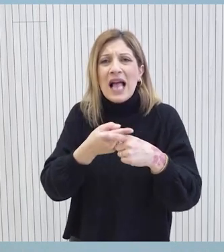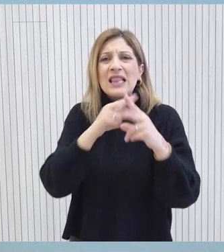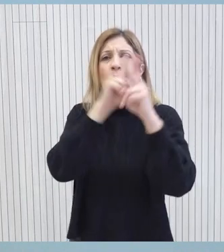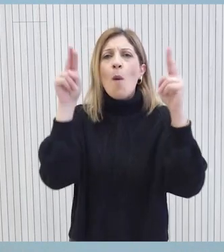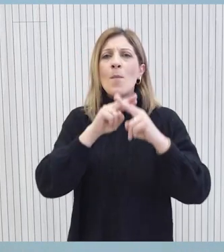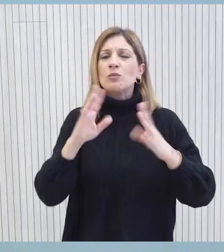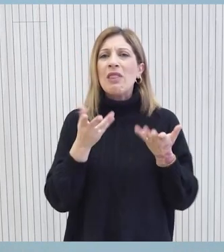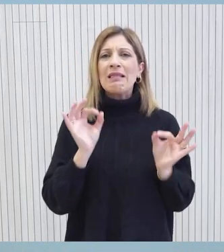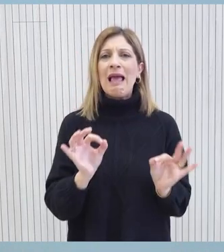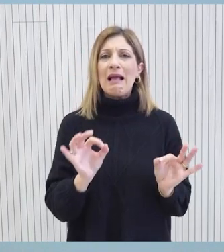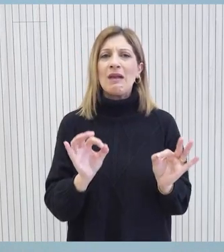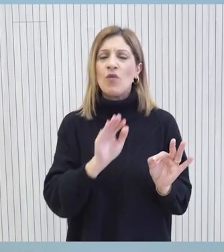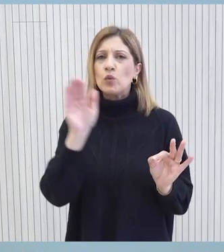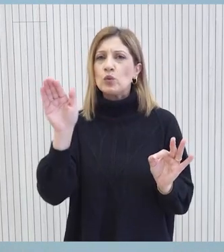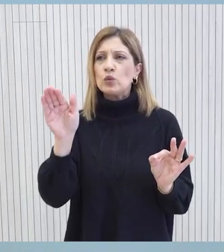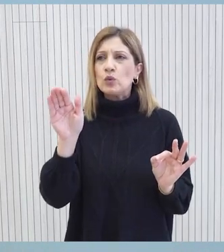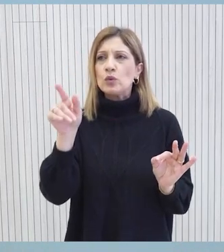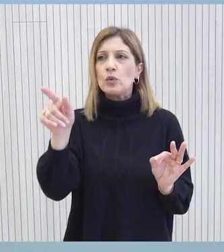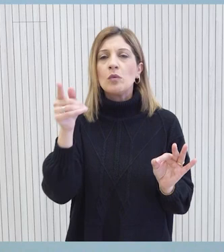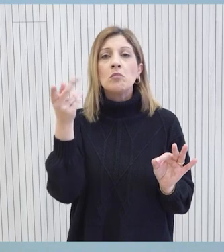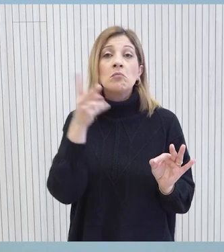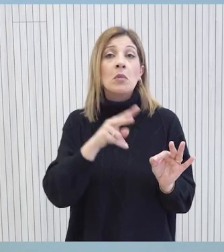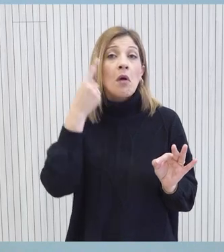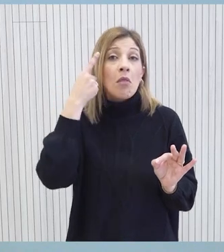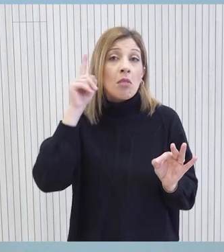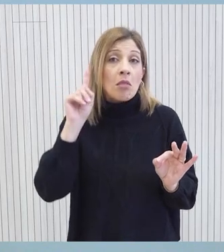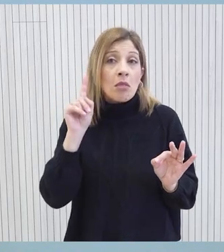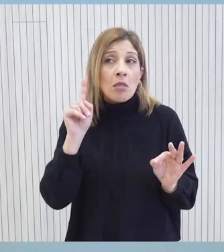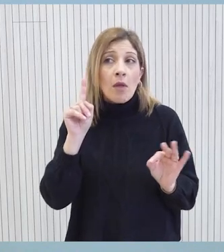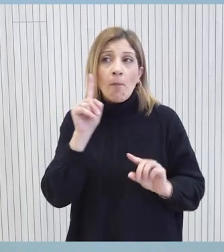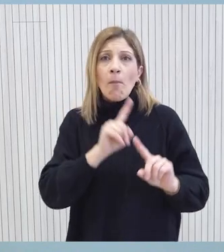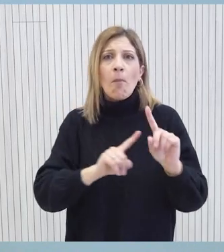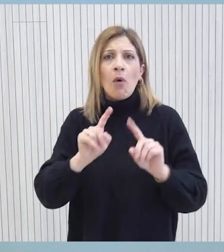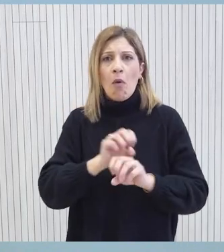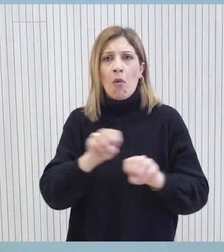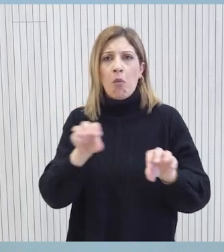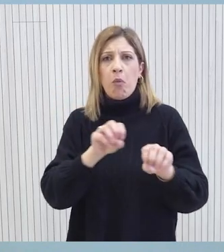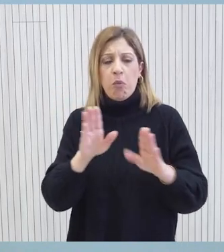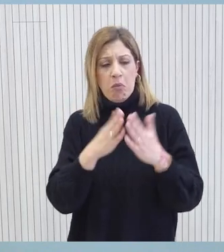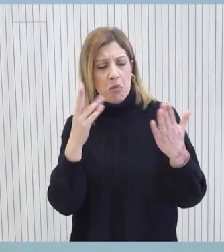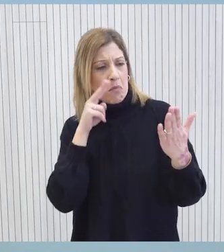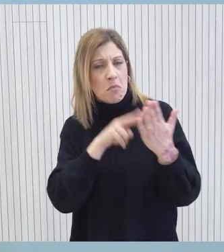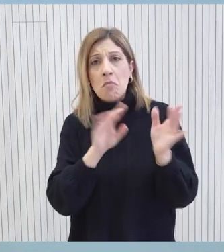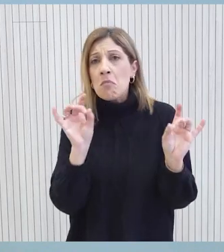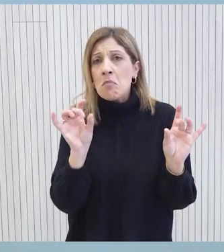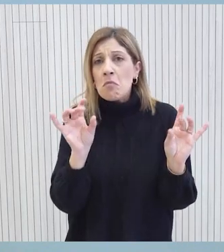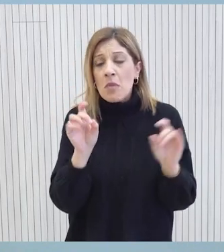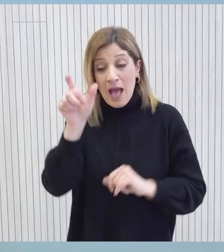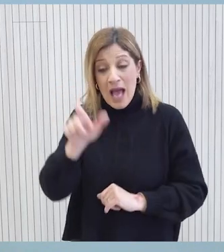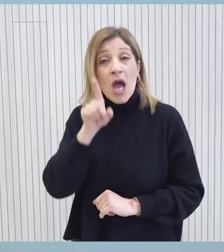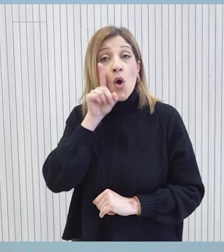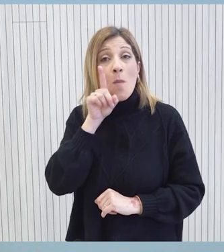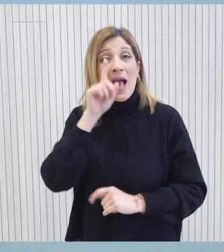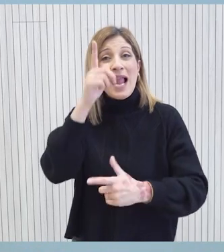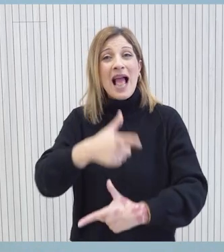συναντήσει απεσταλμένο. Δεν γνωρίζω σε ποια δημοσίευματα αναφέρεστε. Η πρόθεση της κυρίας Ολγκίν,